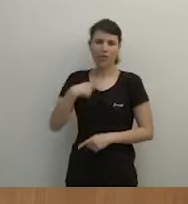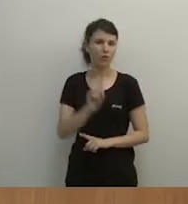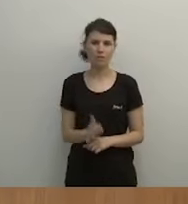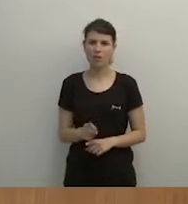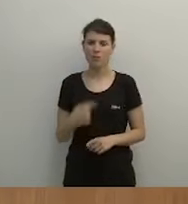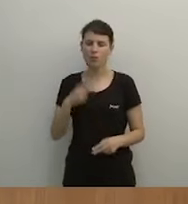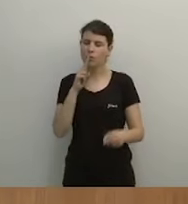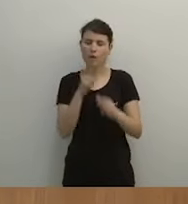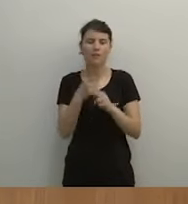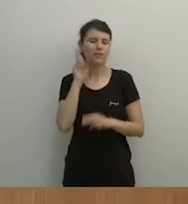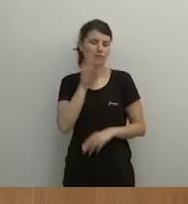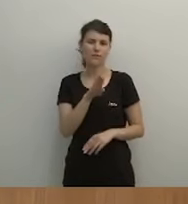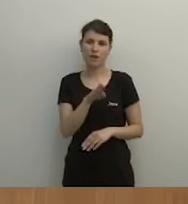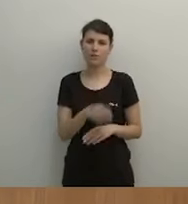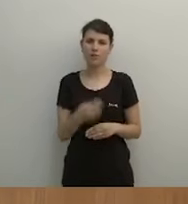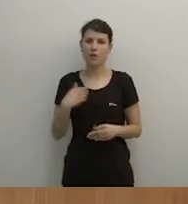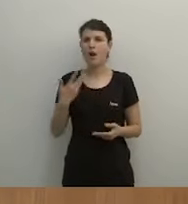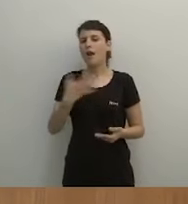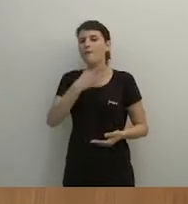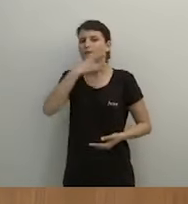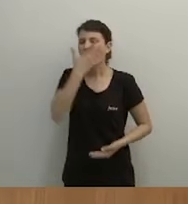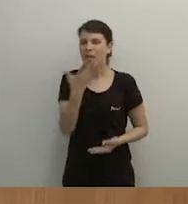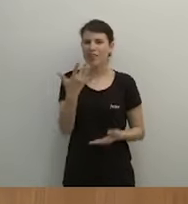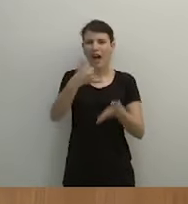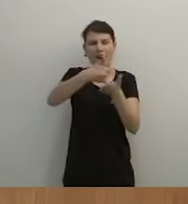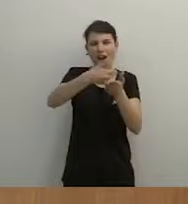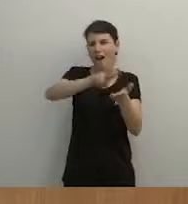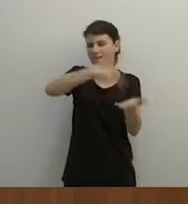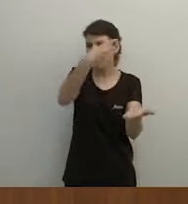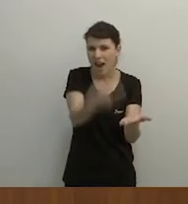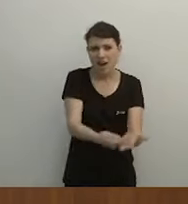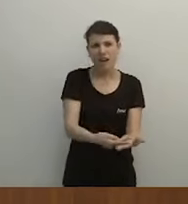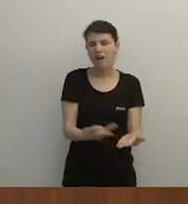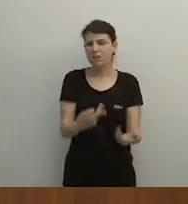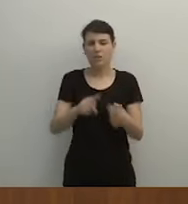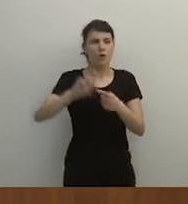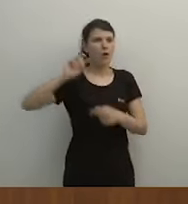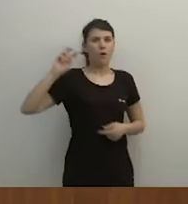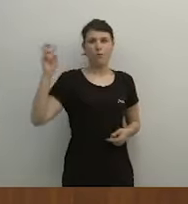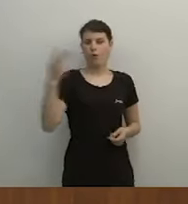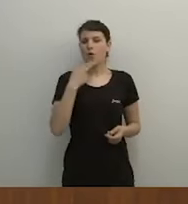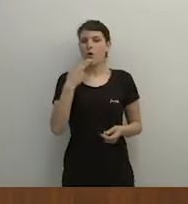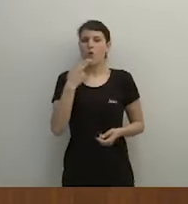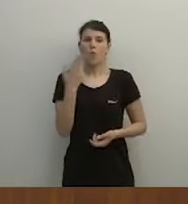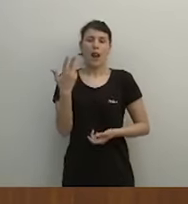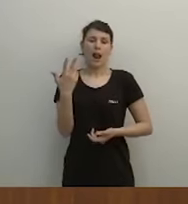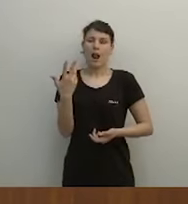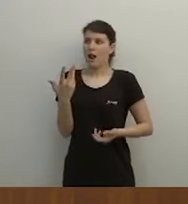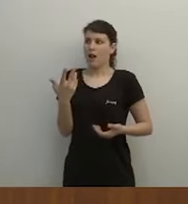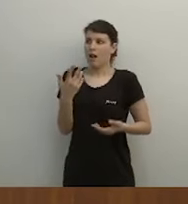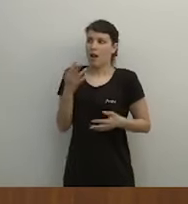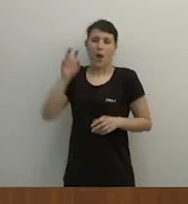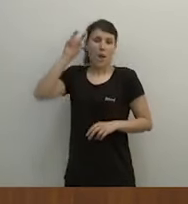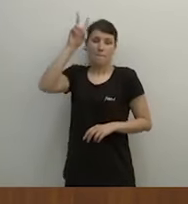Defraudar, pervertir, vergonzante, fracaso, interpretación burda, déficit de ética pública, burla, azafar-se, cara